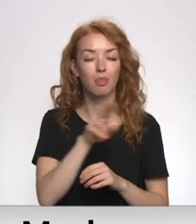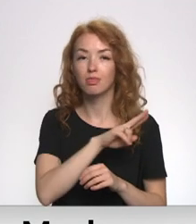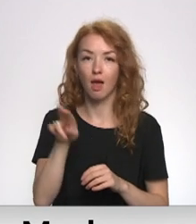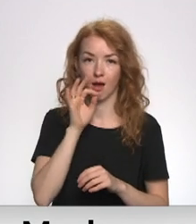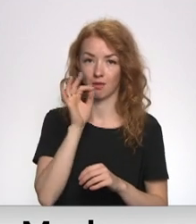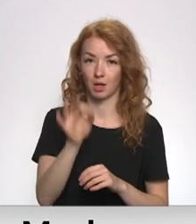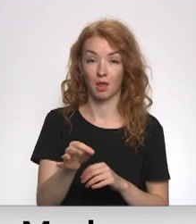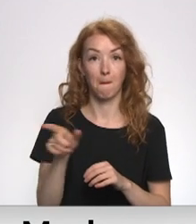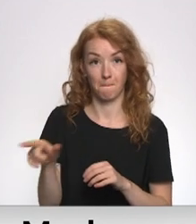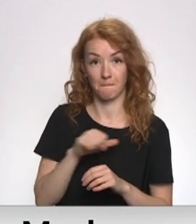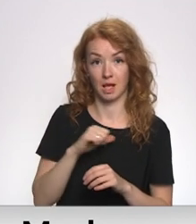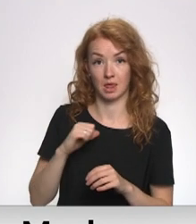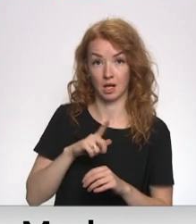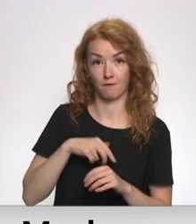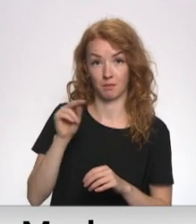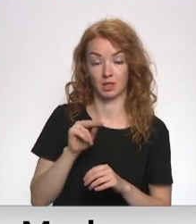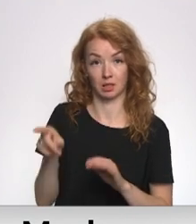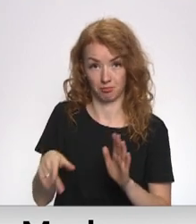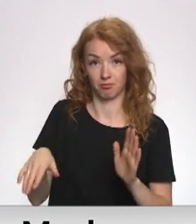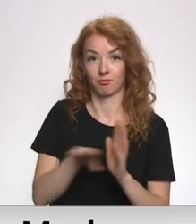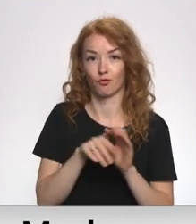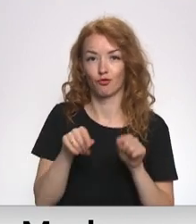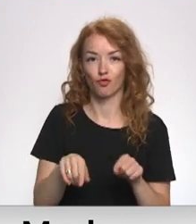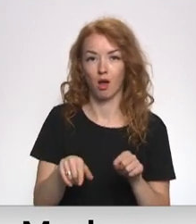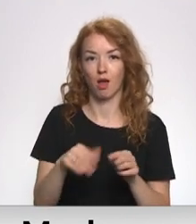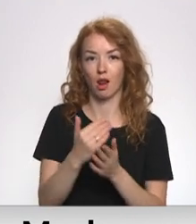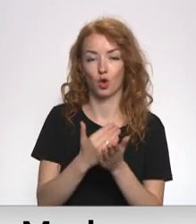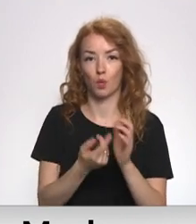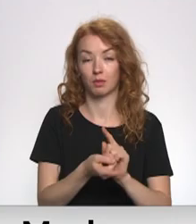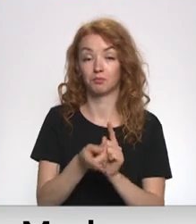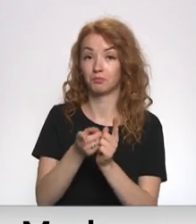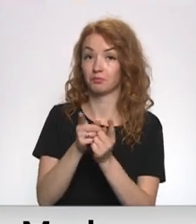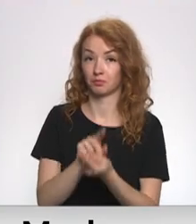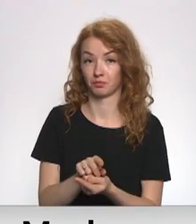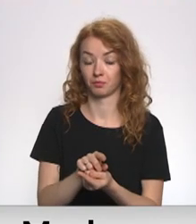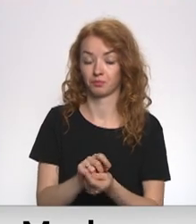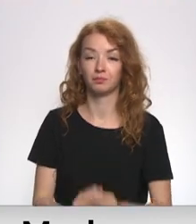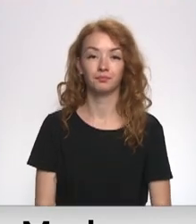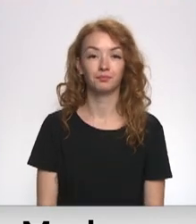baznīca piedalījās likumprojektu izstrādē. Pareisticīgā baznīca likumprojektu pagaidā nekomentē.